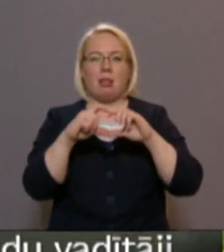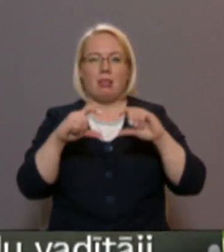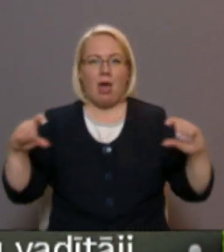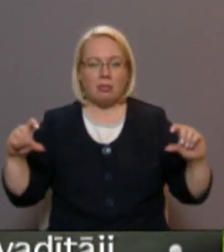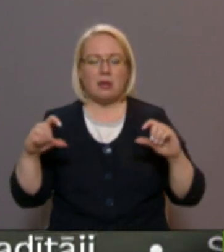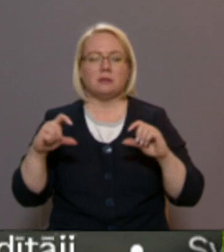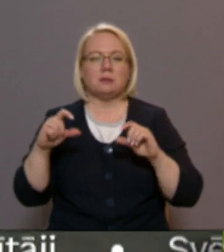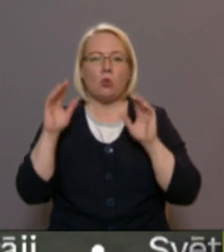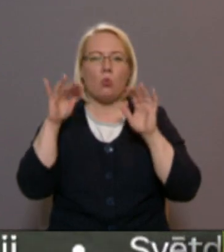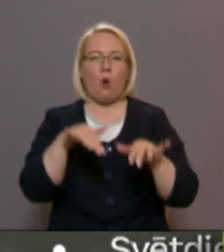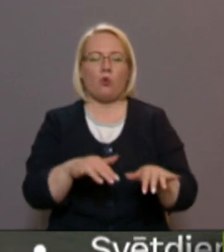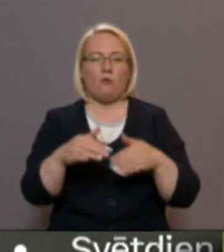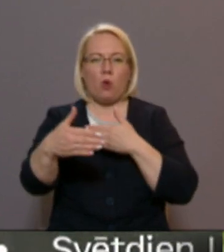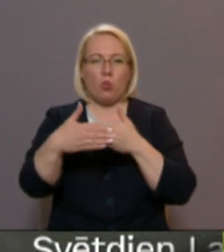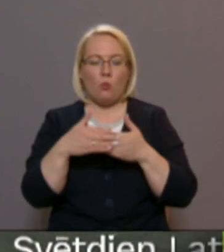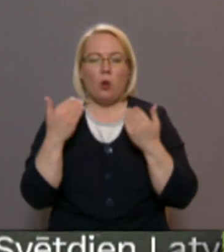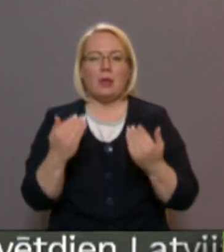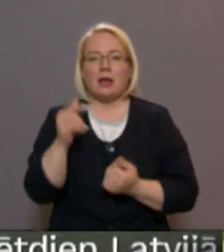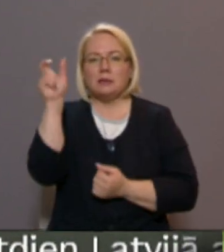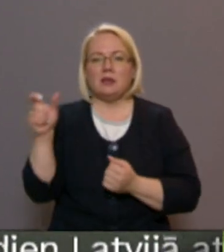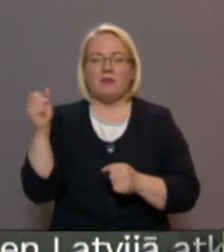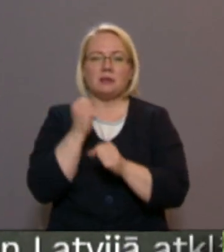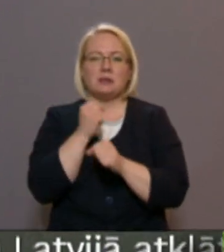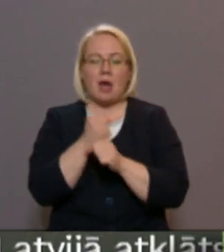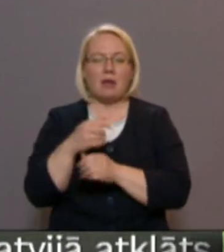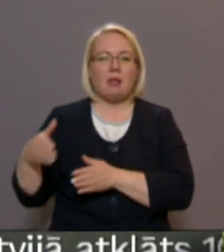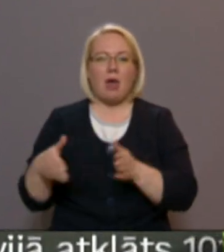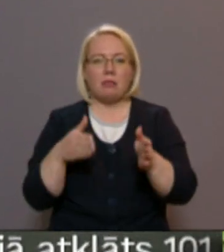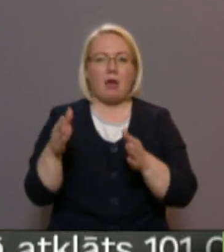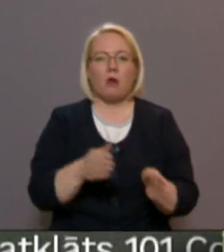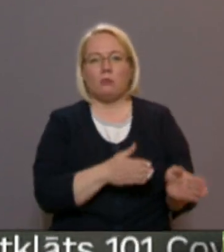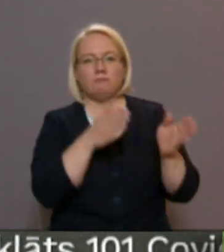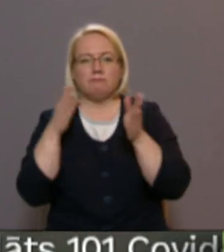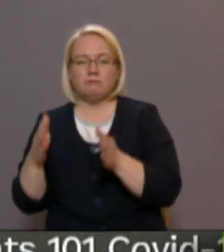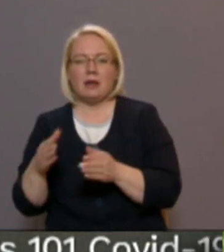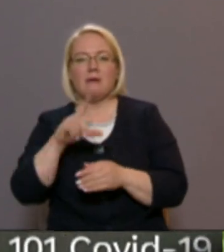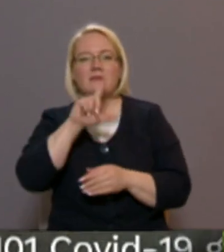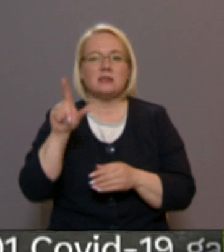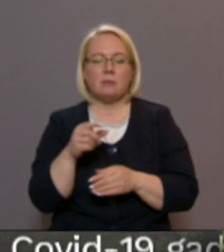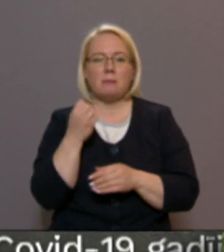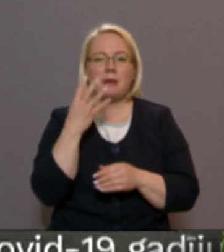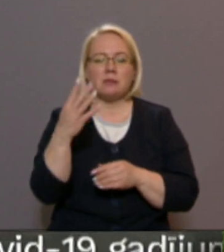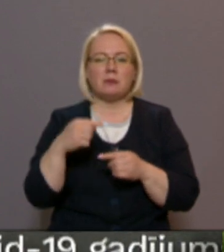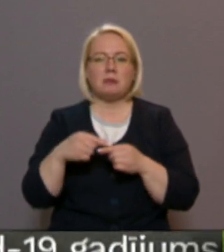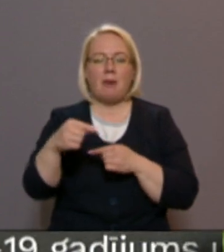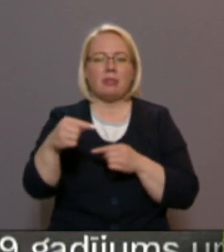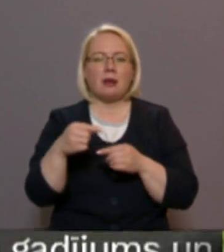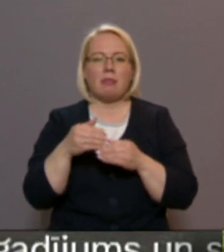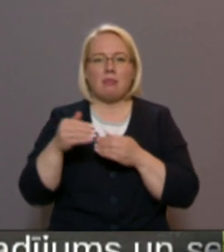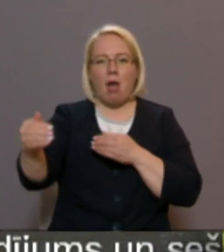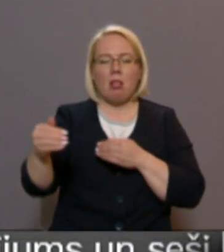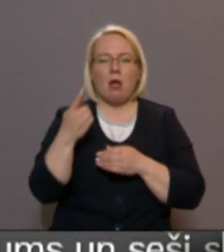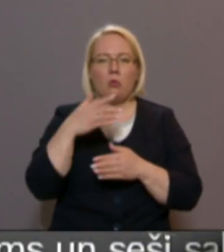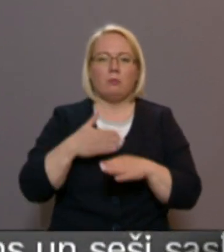nogrūmu dūvumā. Un šobrīd cilvēki strādājot, lai tak uz klintīm pārvietotu, vismas 15 metru tālāk no bīstamās